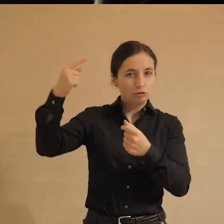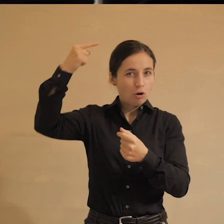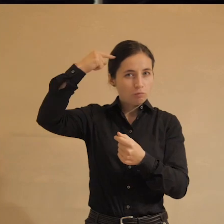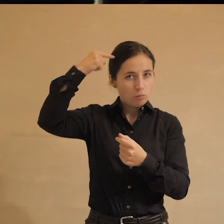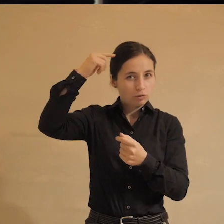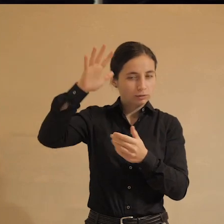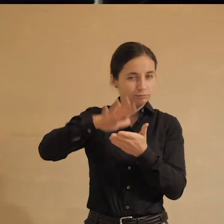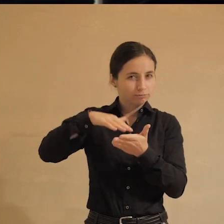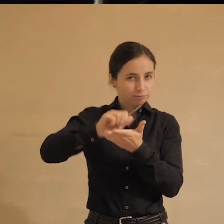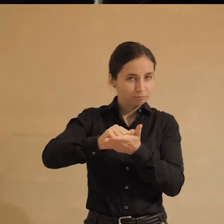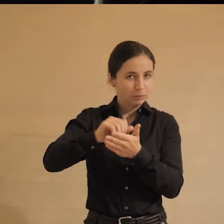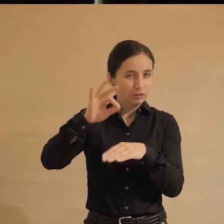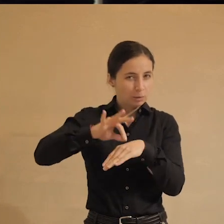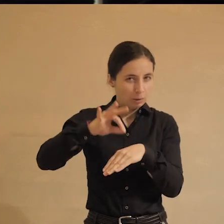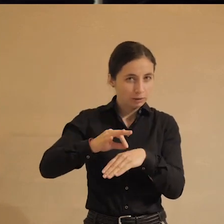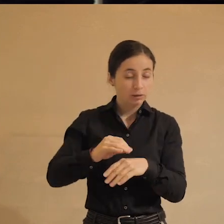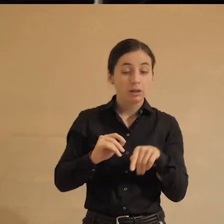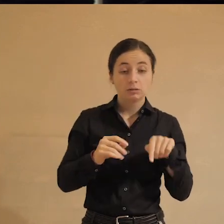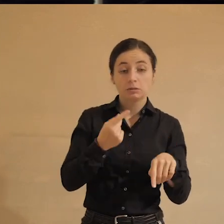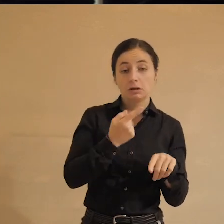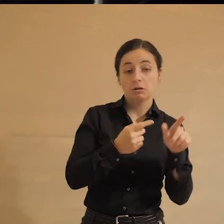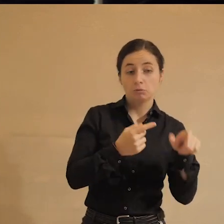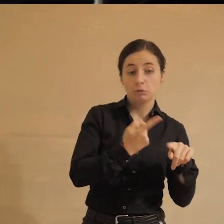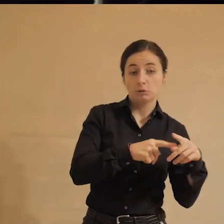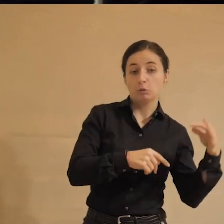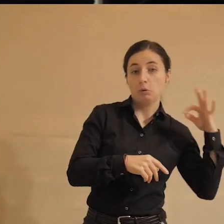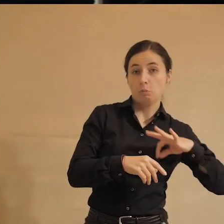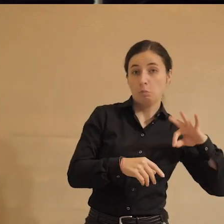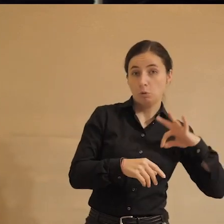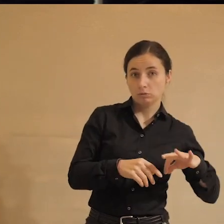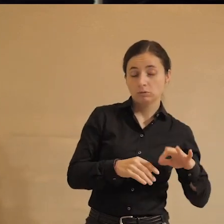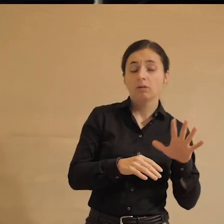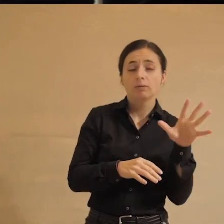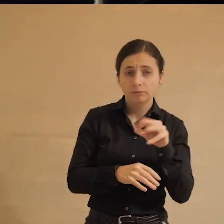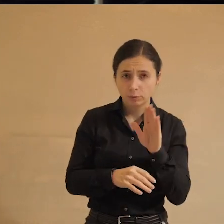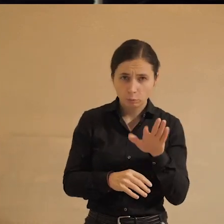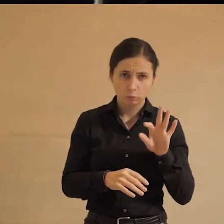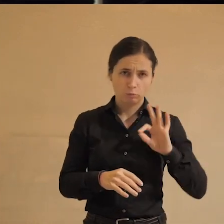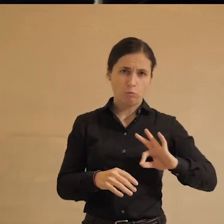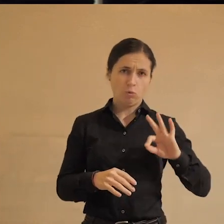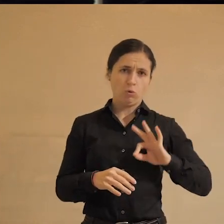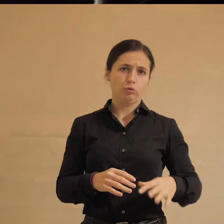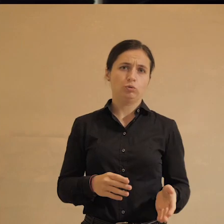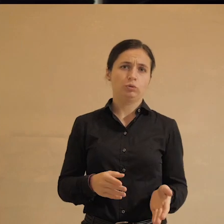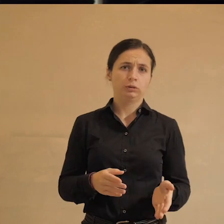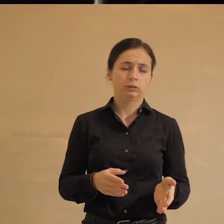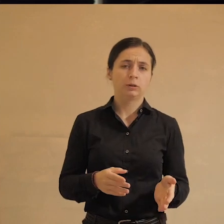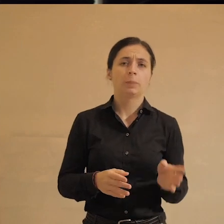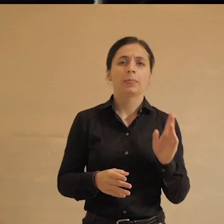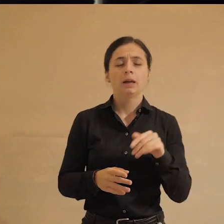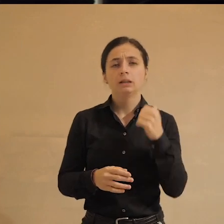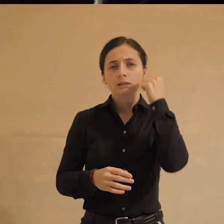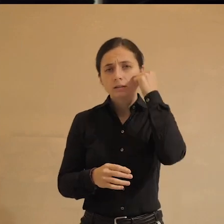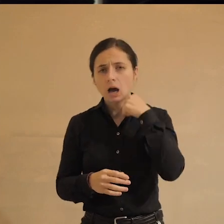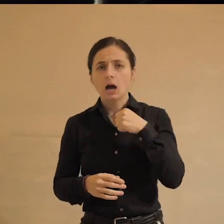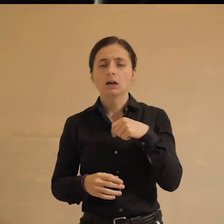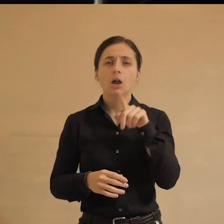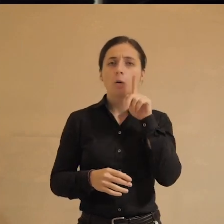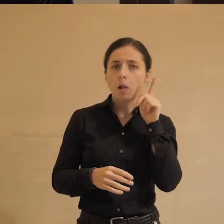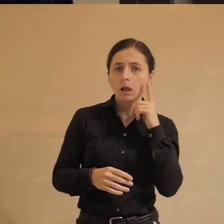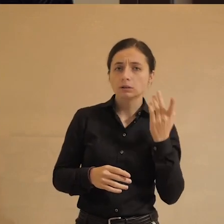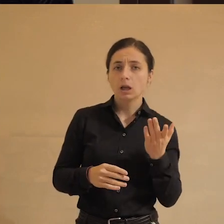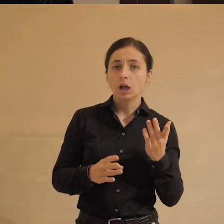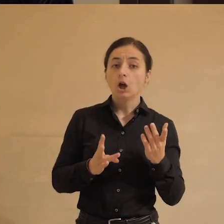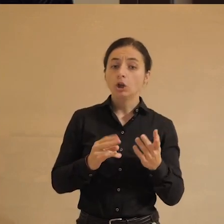мозг, и теми людьми, которые все равно пользуются мобильным телефоном. Все будут пользоваться, уже все пользуются, опять же, и молодые, пожилые. Но,